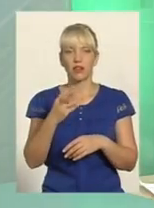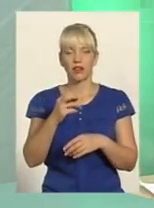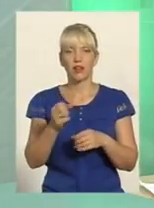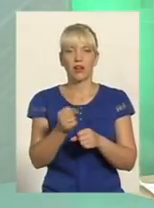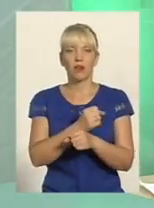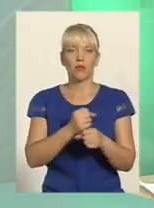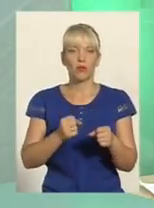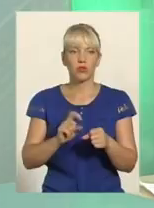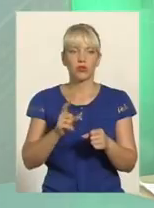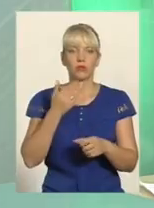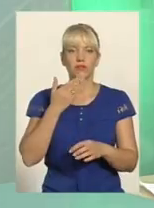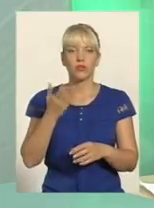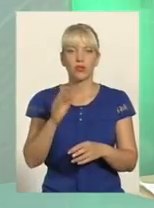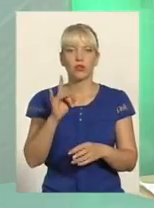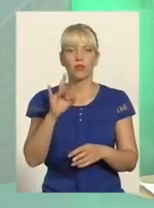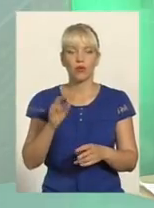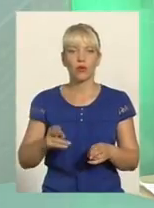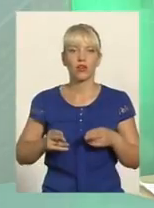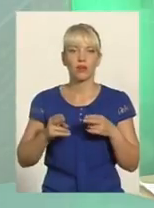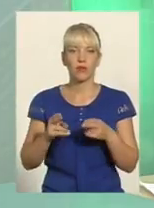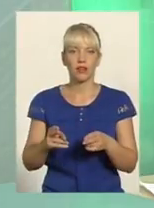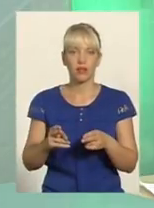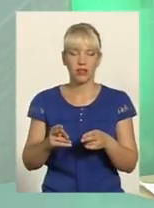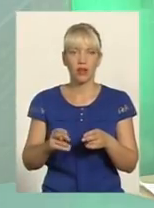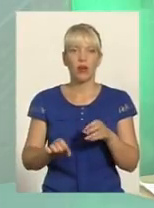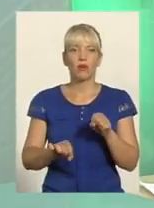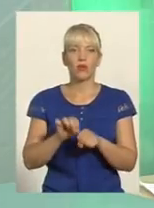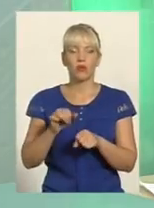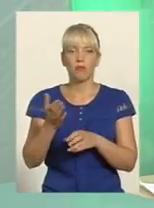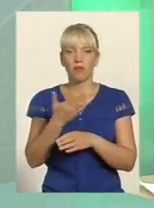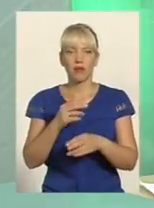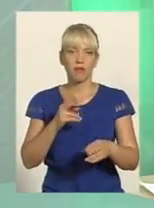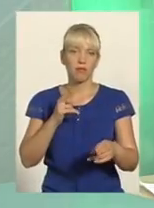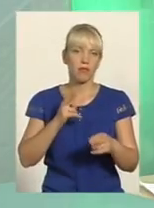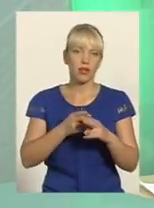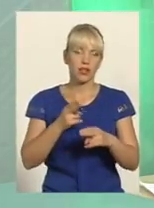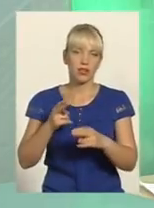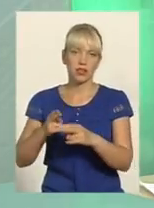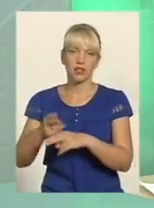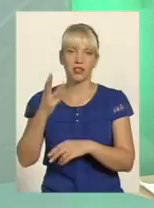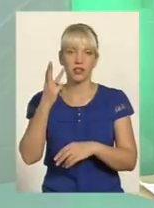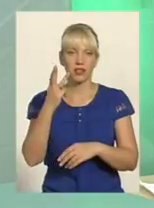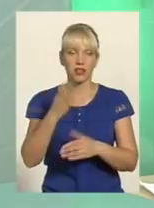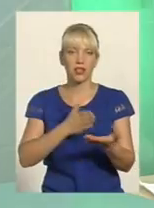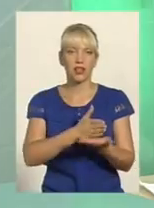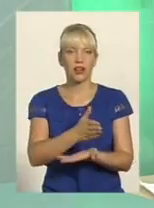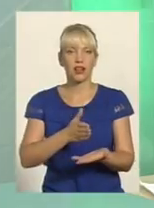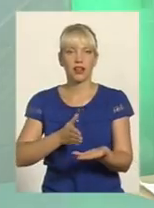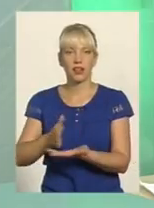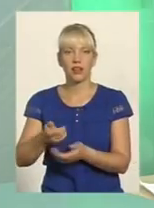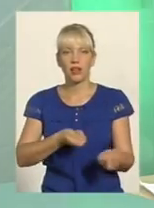правопорушення Ми перекрили 3 канала перевезення зброї з сходу на захід і ми працюємо